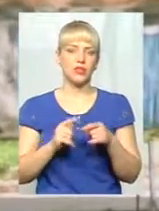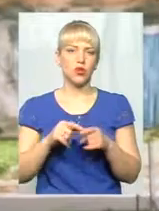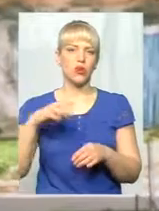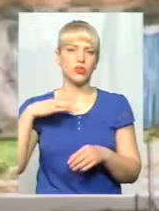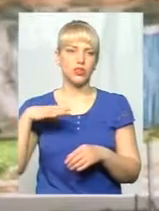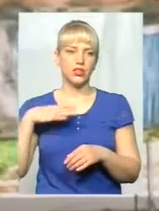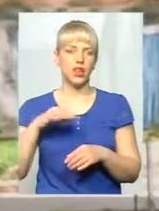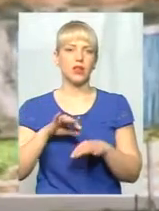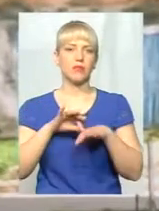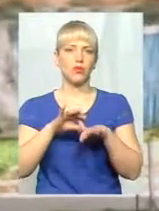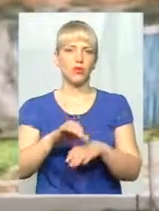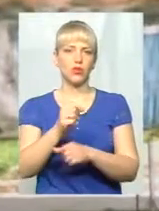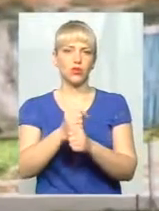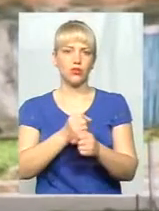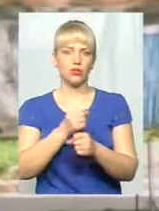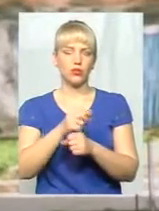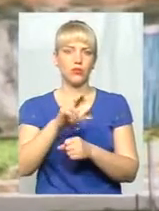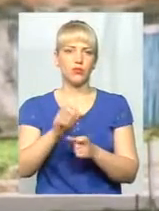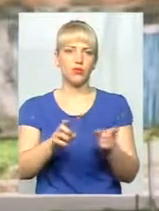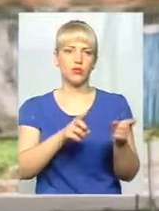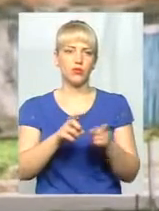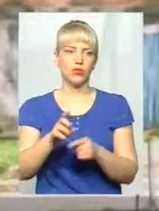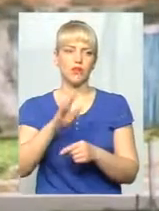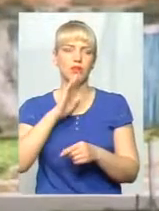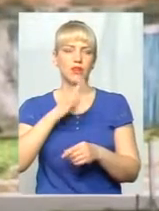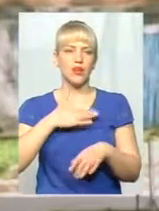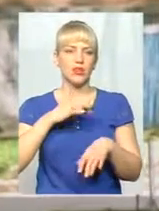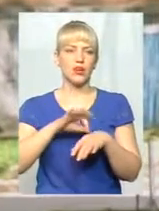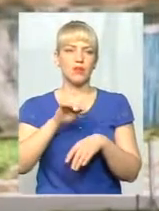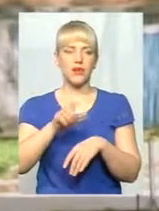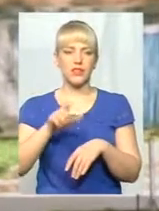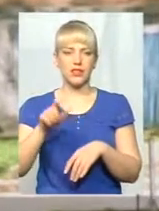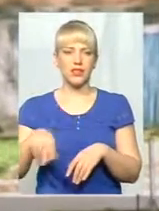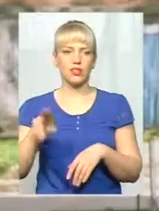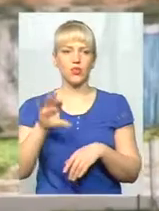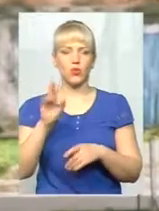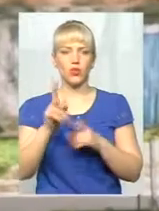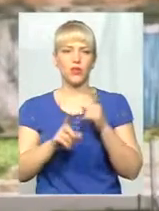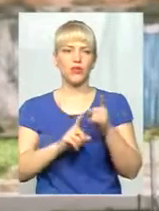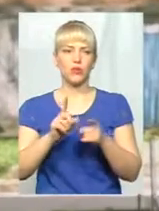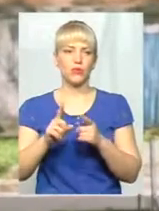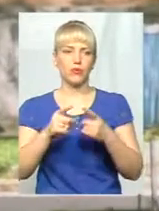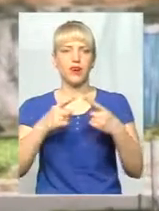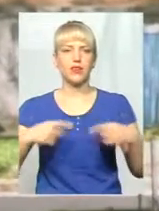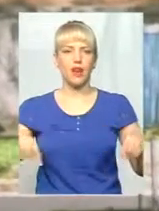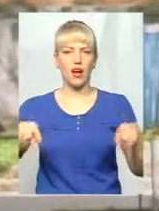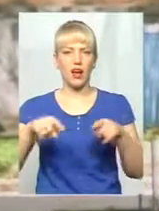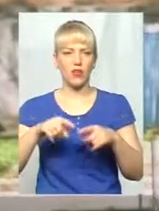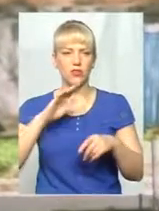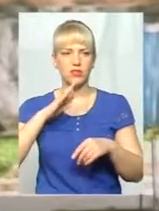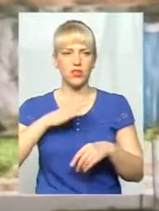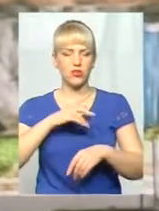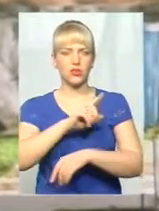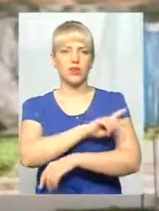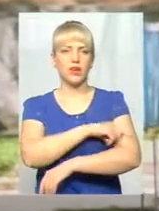проводили роботу по підготовці наших пацієнтів до реформування галузі нашої медичної, іменно